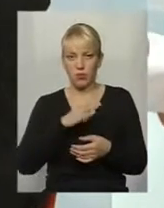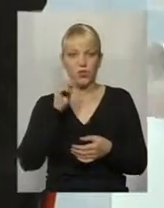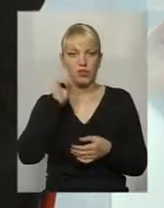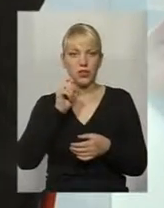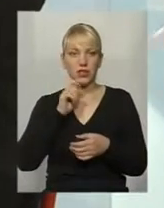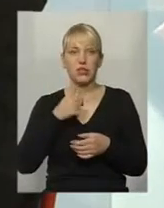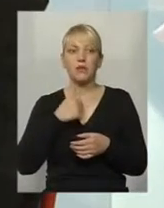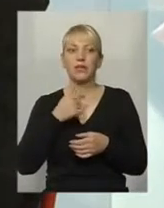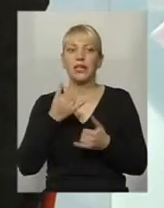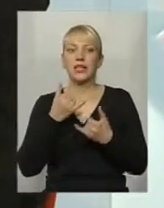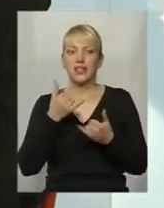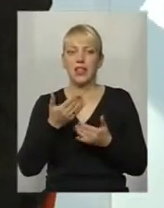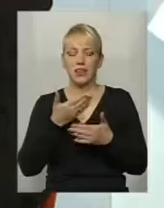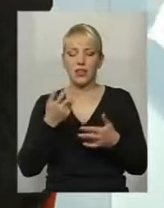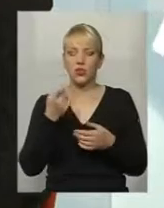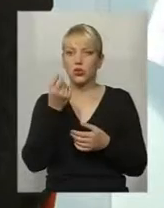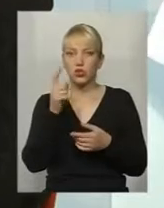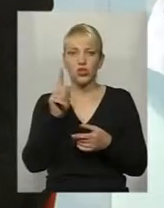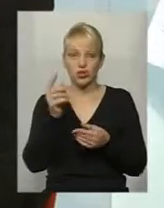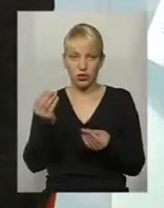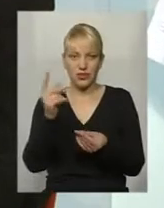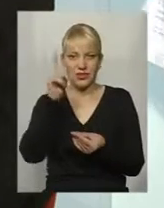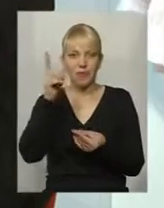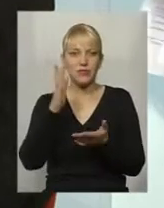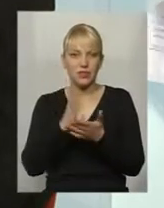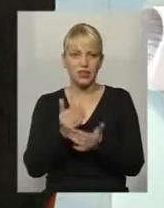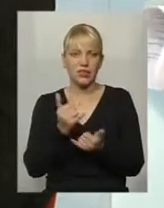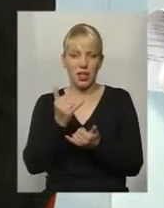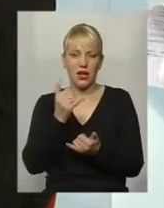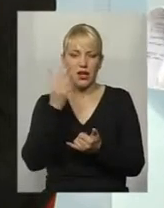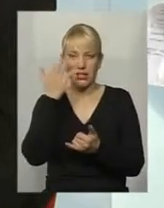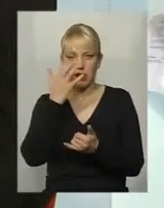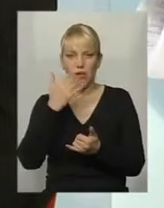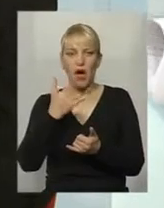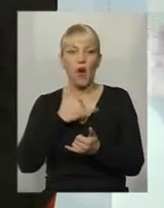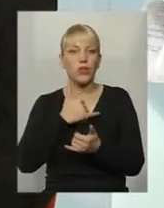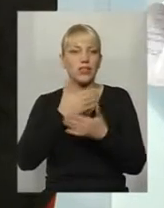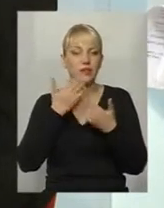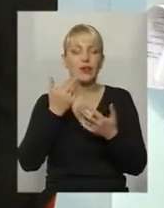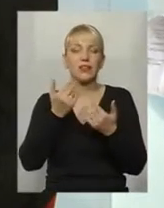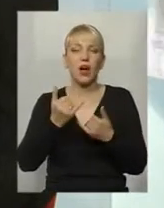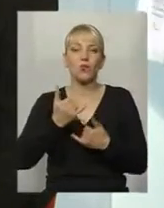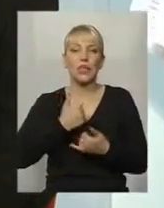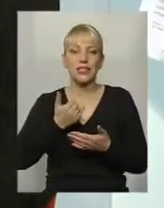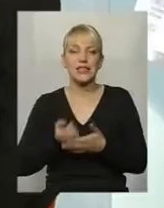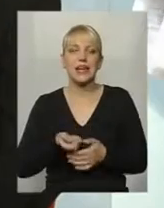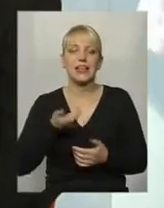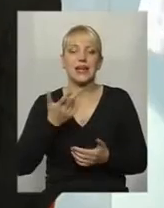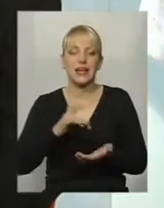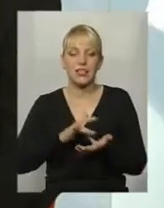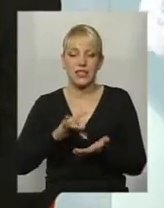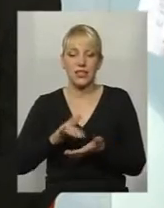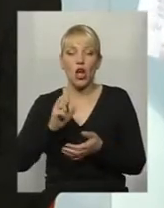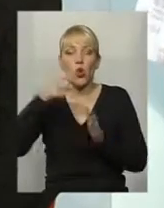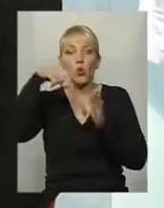що дещо для нас передбачено. А у нас немає таких. Так, у нас є кілька центрів і в області, і в місті. Але ж суть в тому,